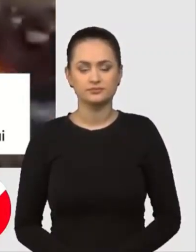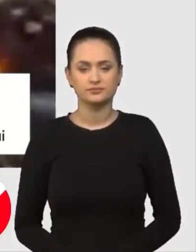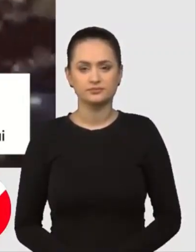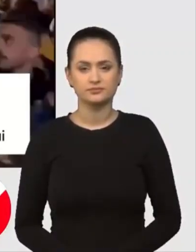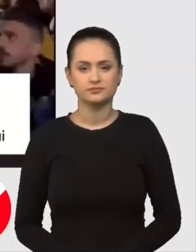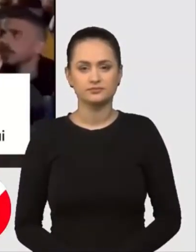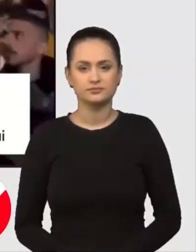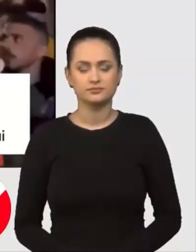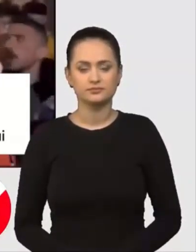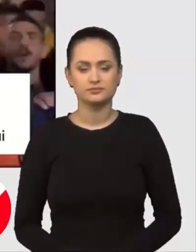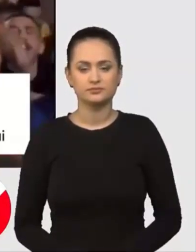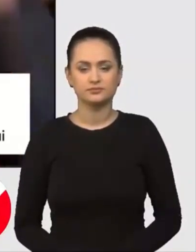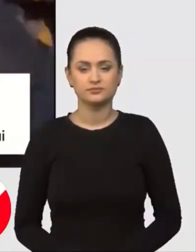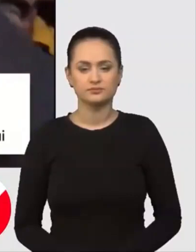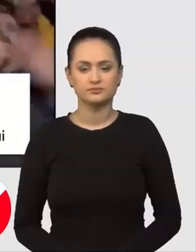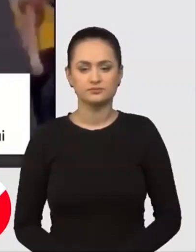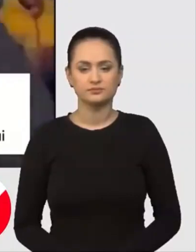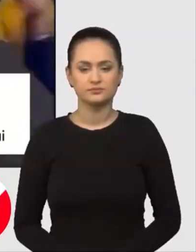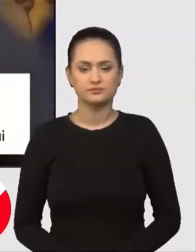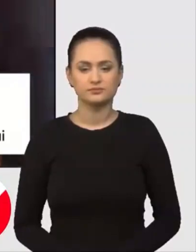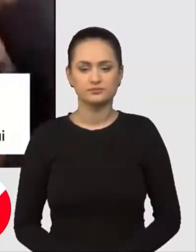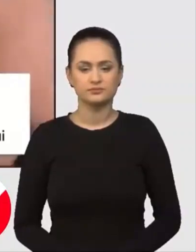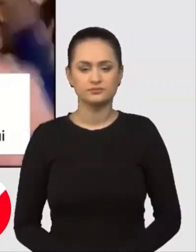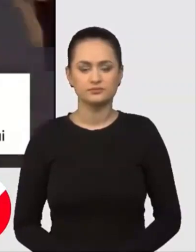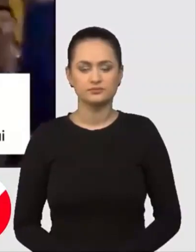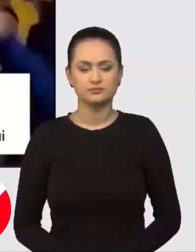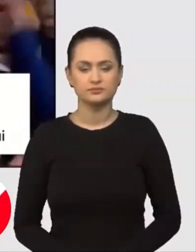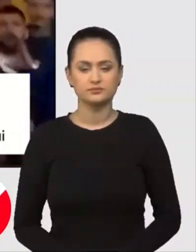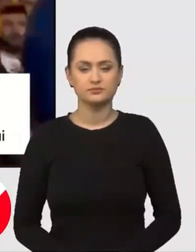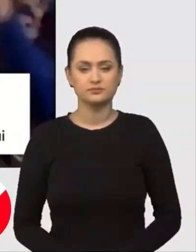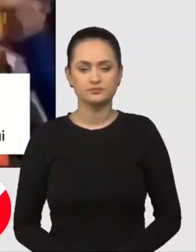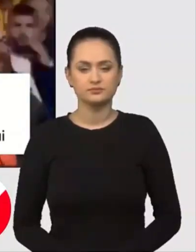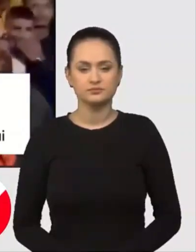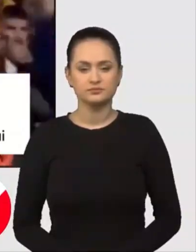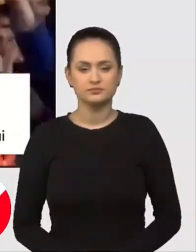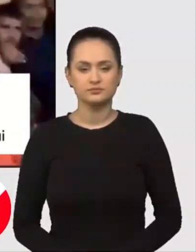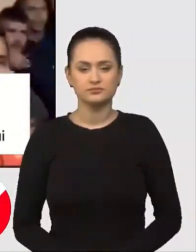Să vă mulțumesc pentru vizionare.